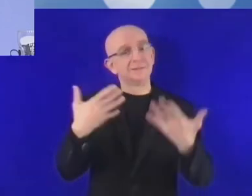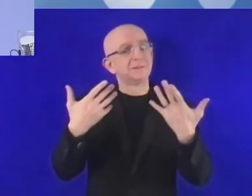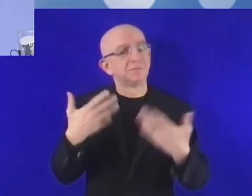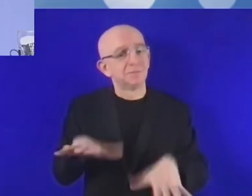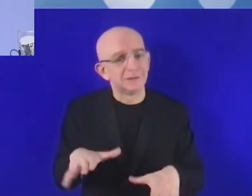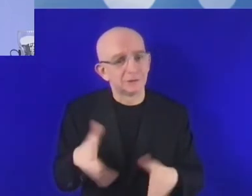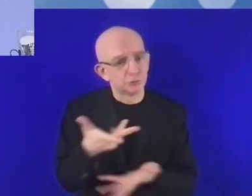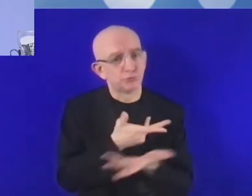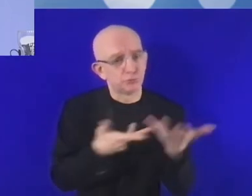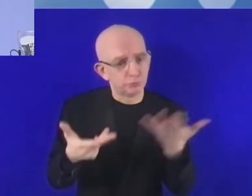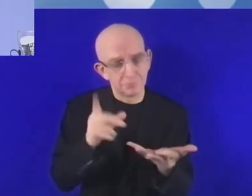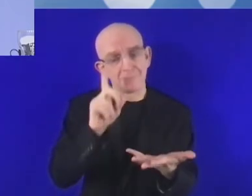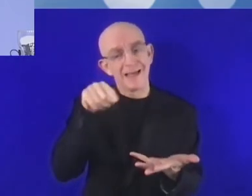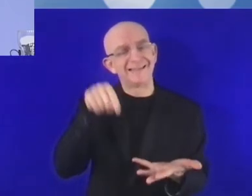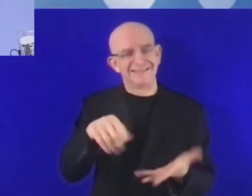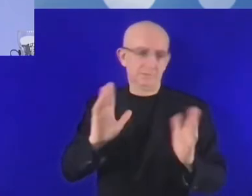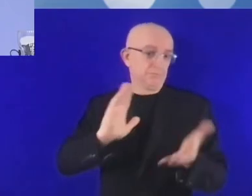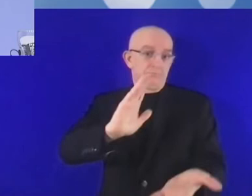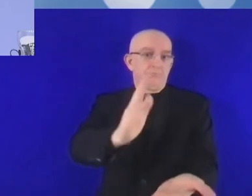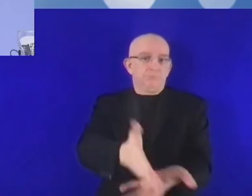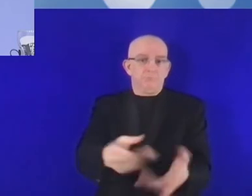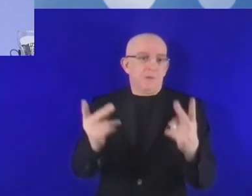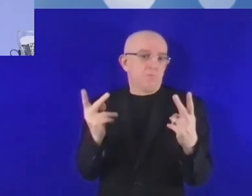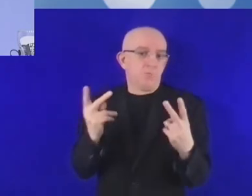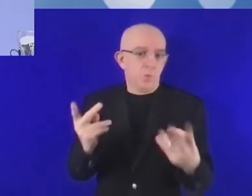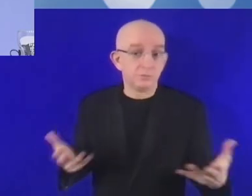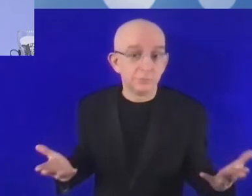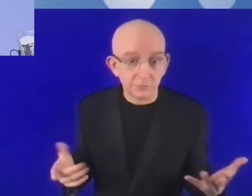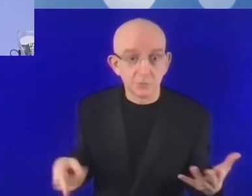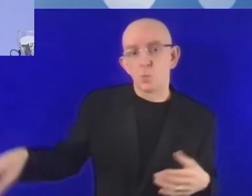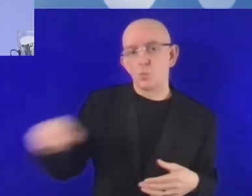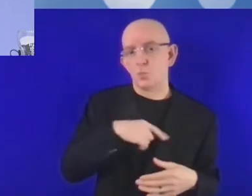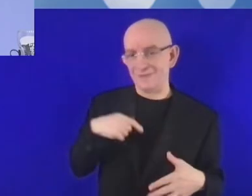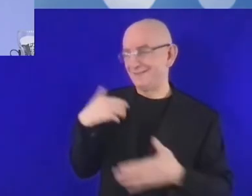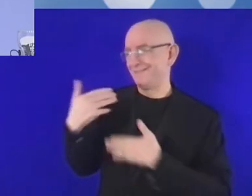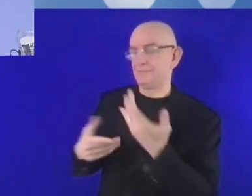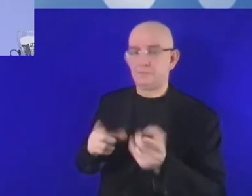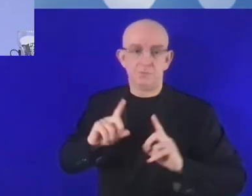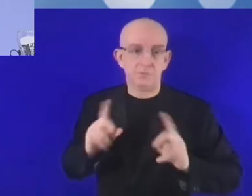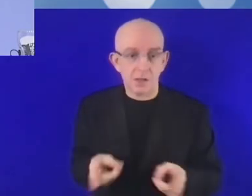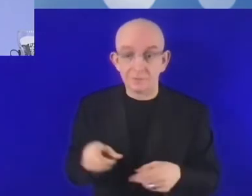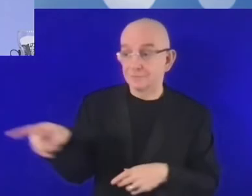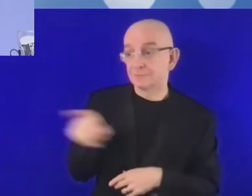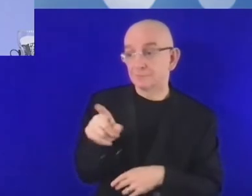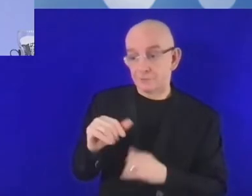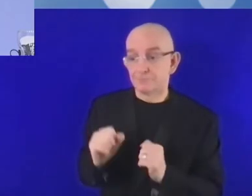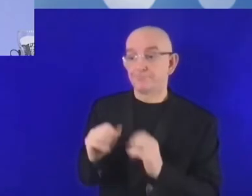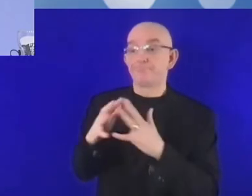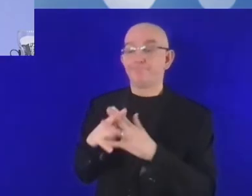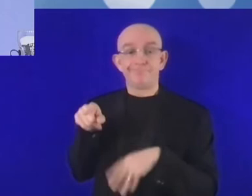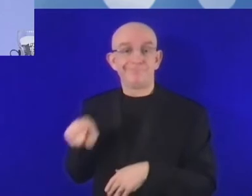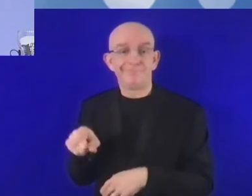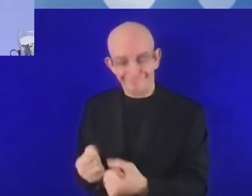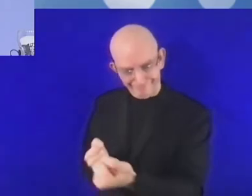jest dla mnie bardzo ważne. Mianowicie startupy, jak również małe i średnie przedsiębiorstwa, a także mikroprzedsiębiorstwa,